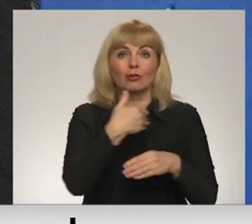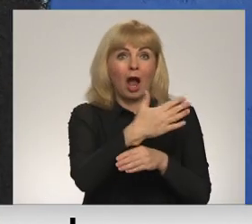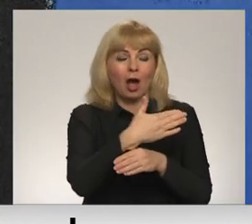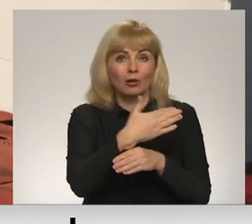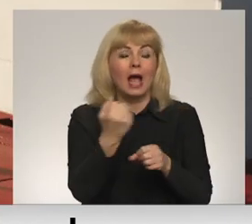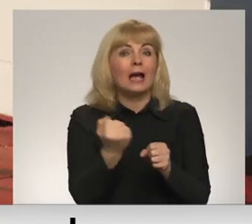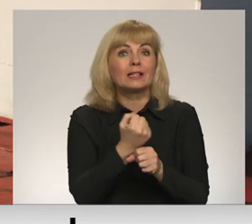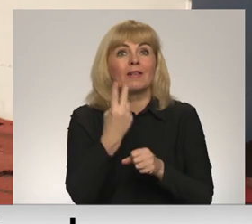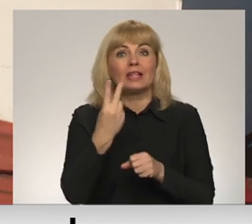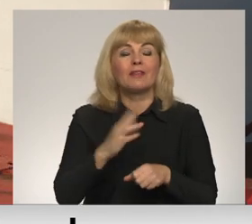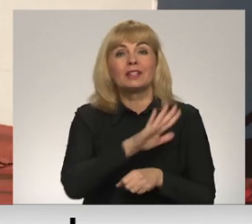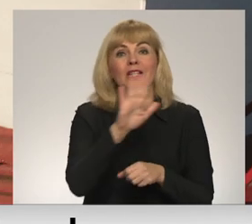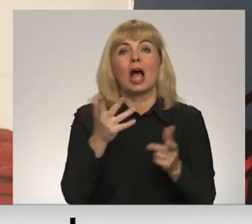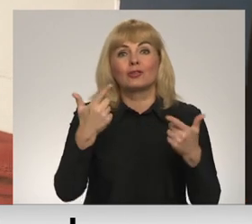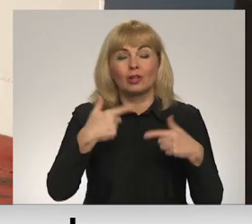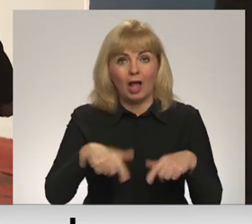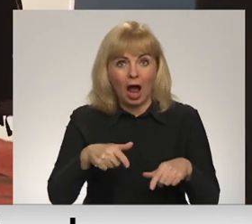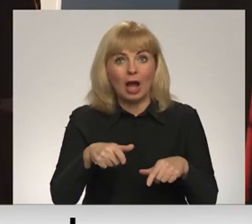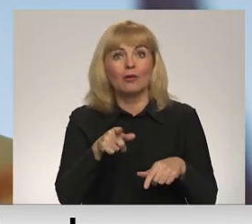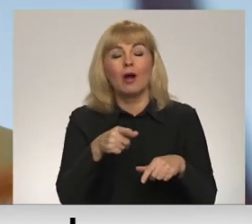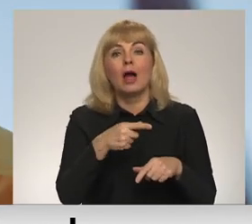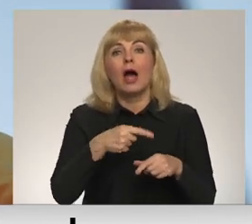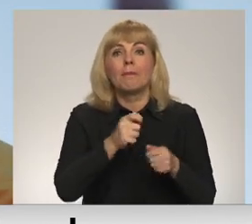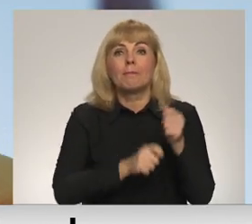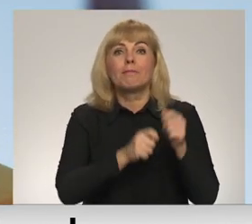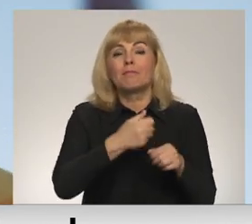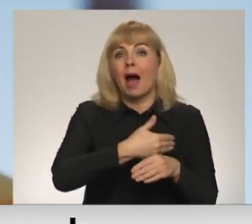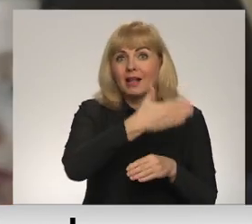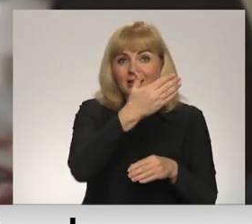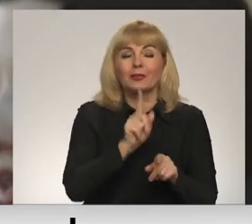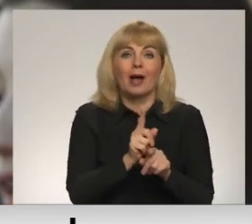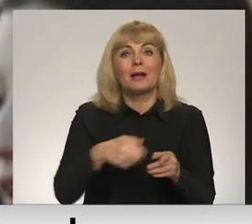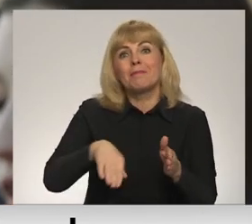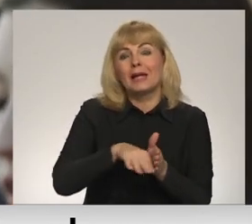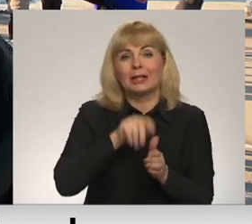divdienu laikā un šodien tika pacēlts piedaloties arī Ukrainas vēstniecības darbiniekiem.